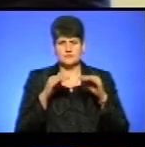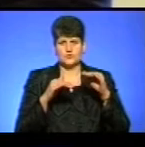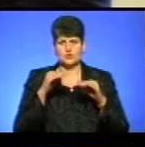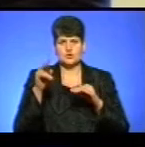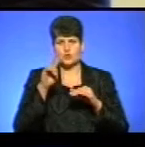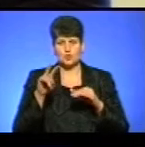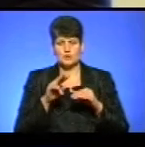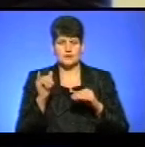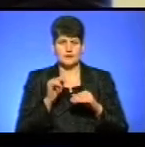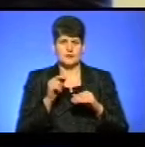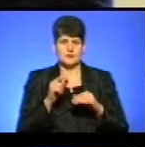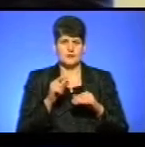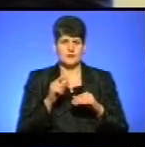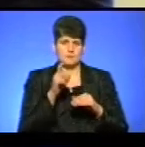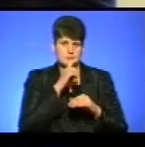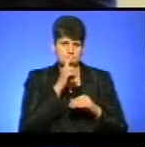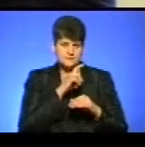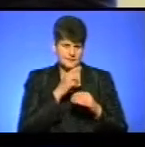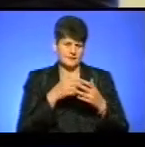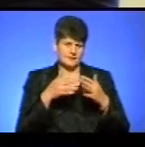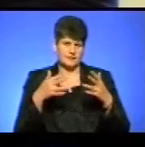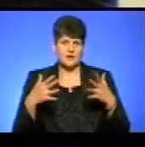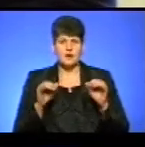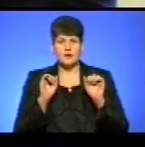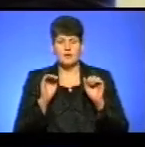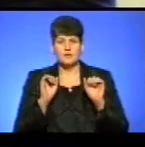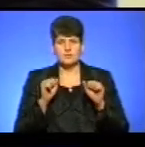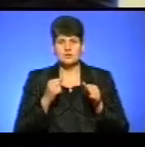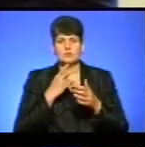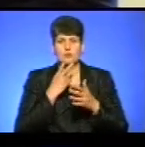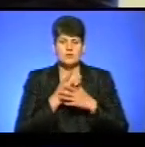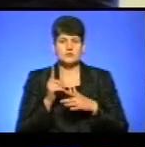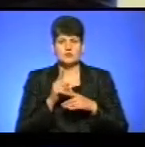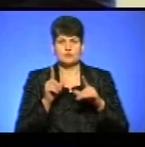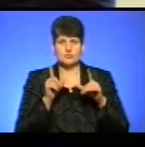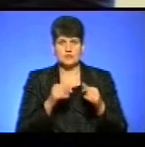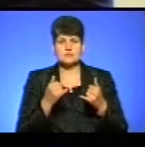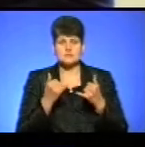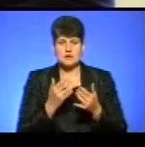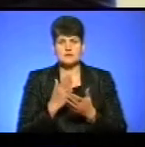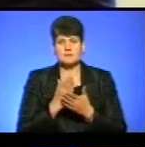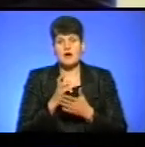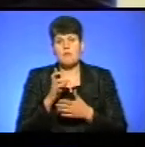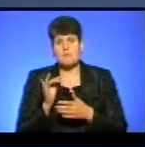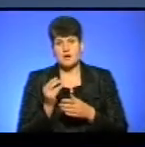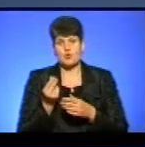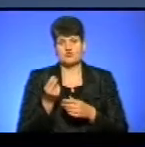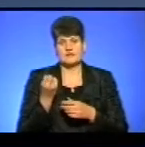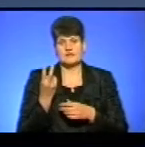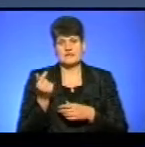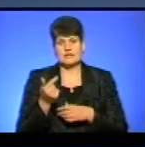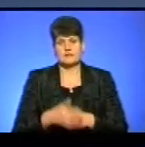матеріалів і так далі, можемо бачити, що проїзд зараз мав би коштути 12 гривень.